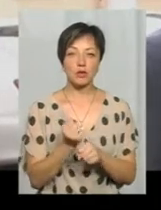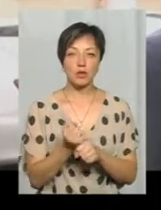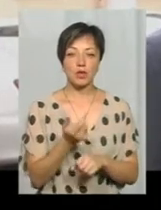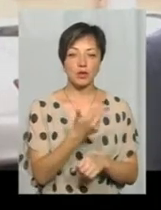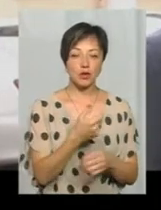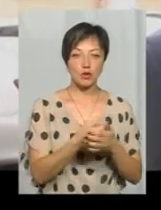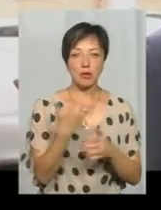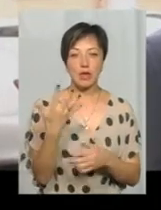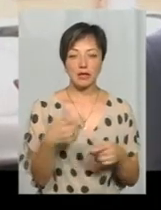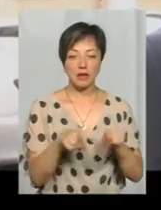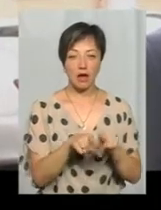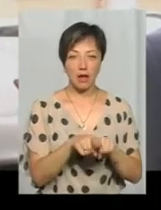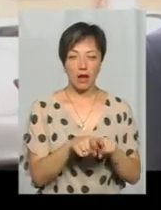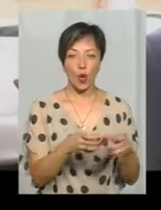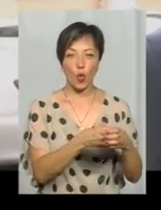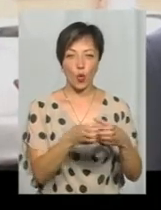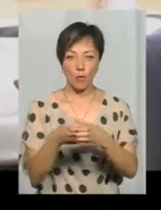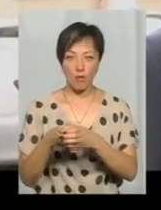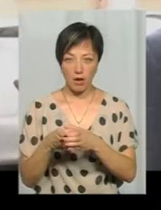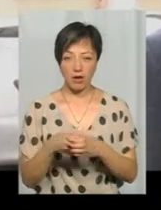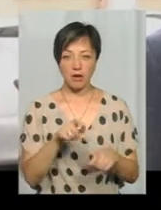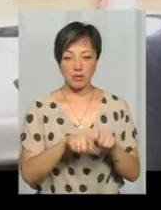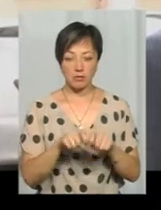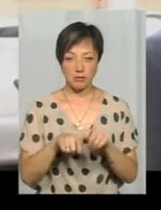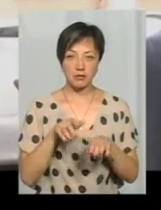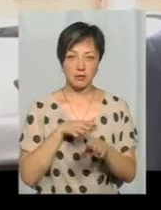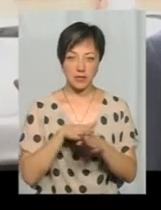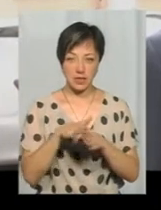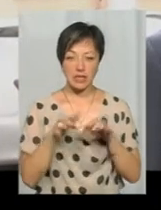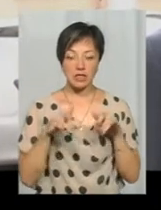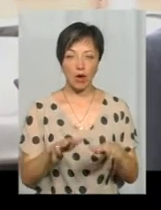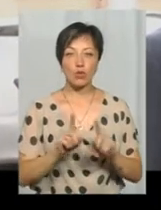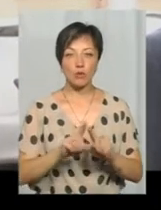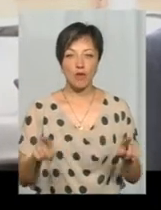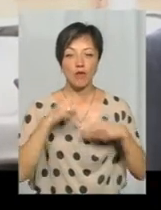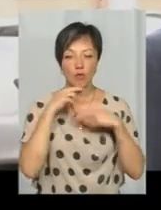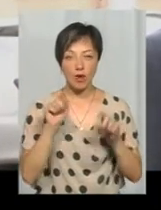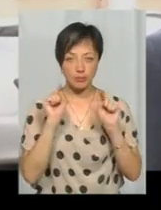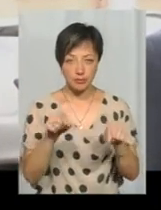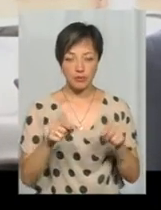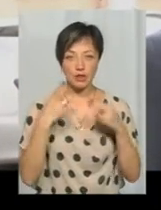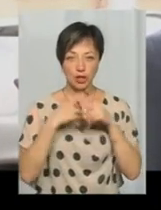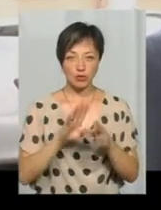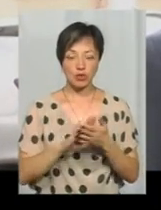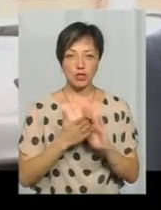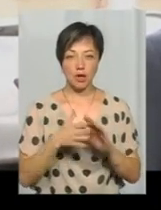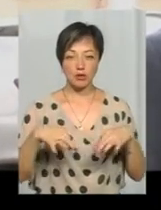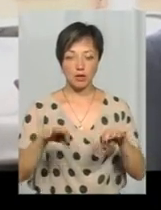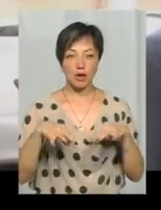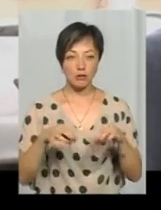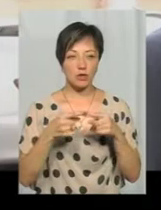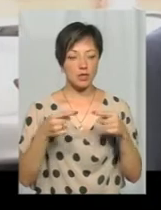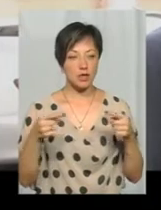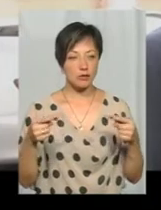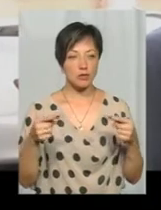від трьох до п'яті мобільних груп. Під час зіснення даних заходів особлива увага приділяється технічному стану транспортних